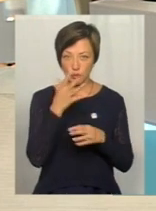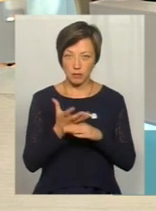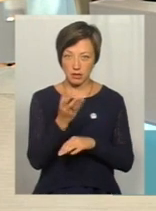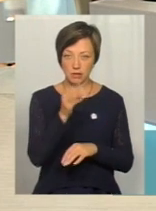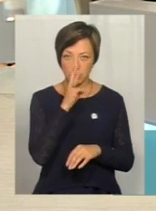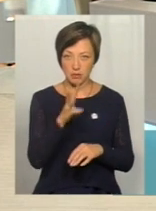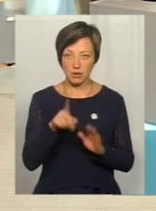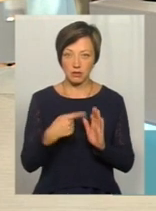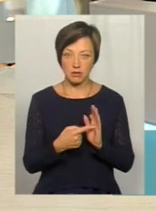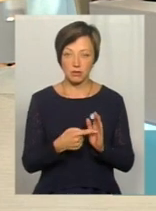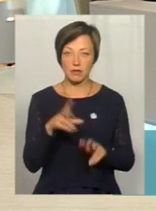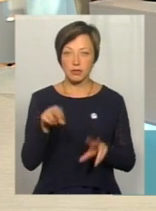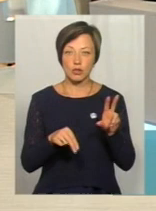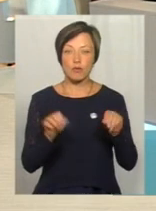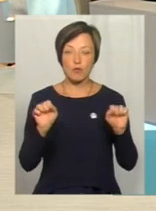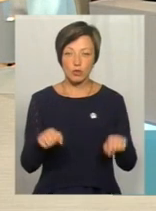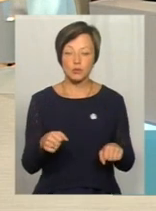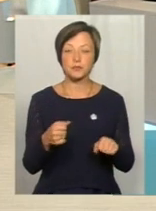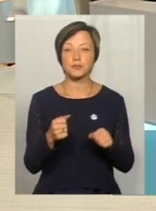зарплату, так? Ну, і знову ж таки, можна? Прошу.